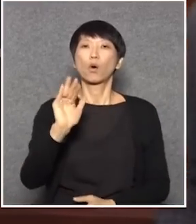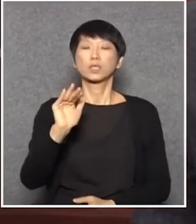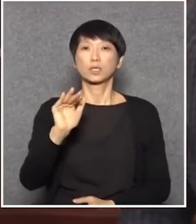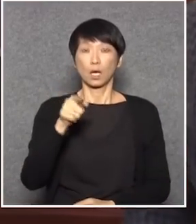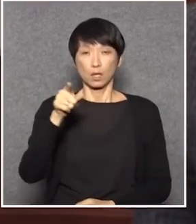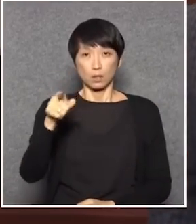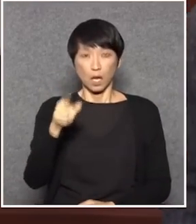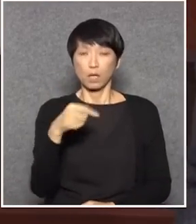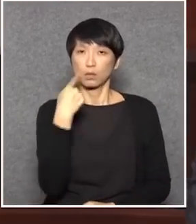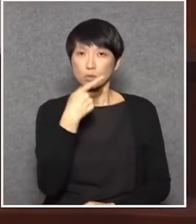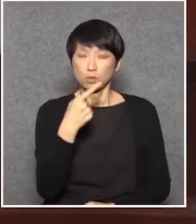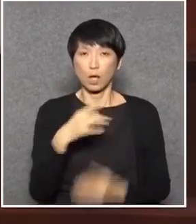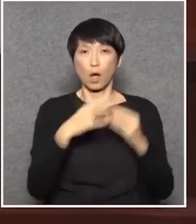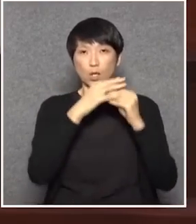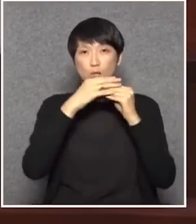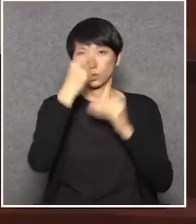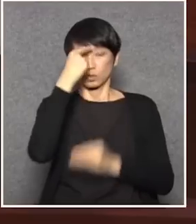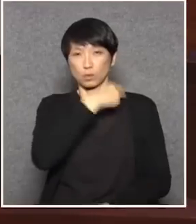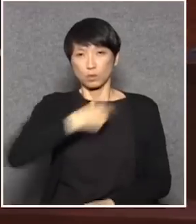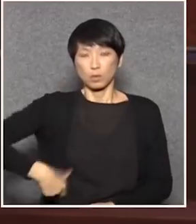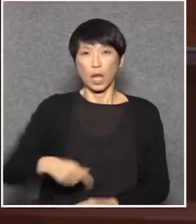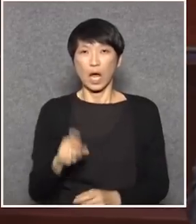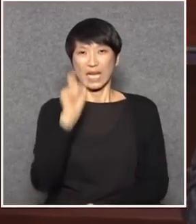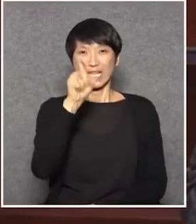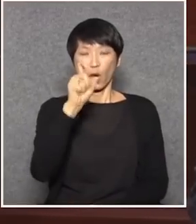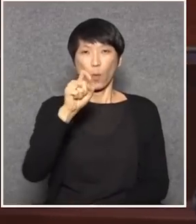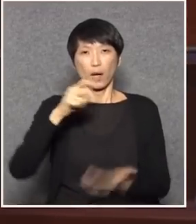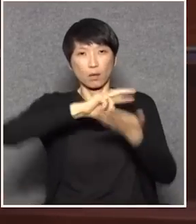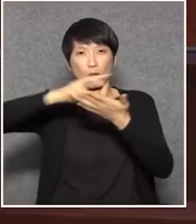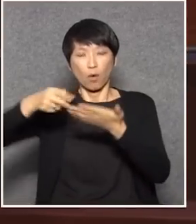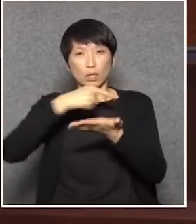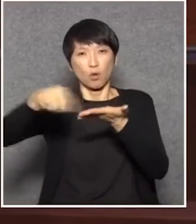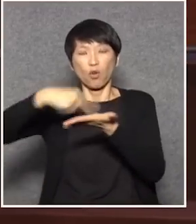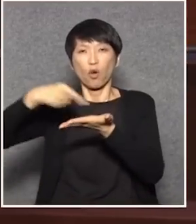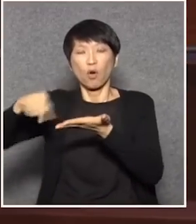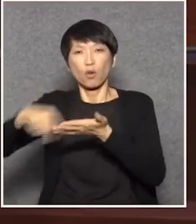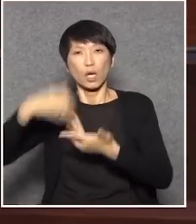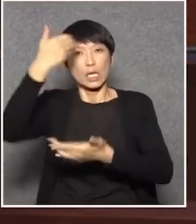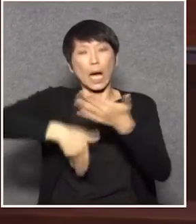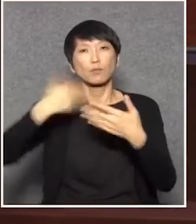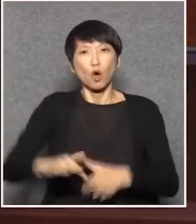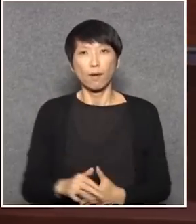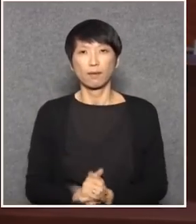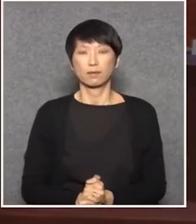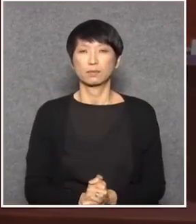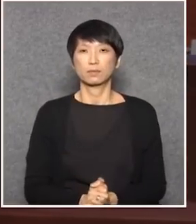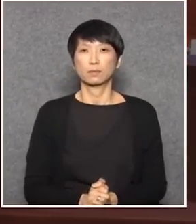刪了梁國雄九百多項修訂是不是?九百多項修訂是不是?你都刪了它你